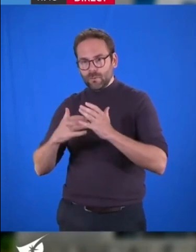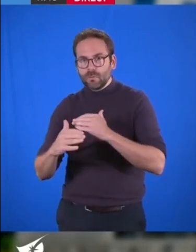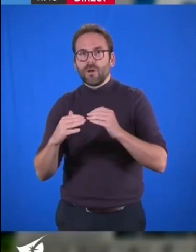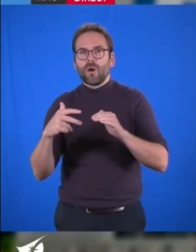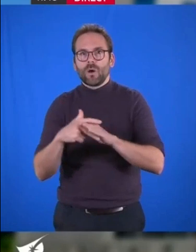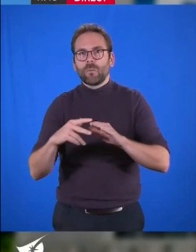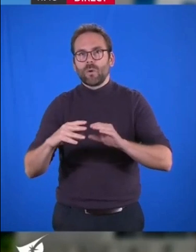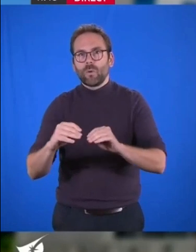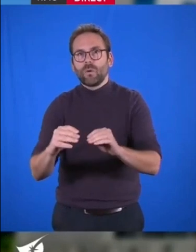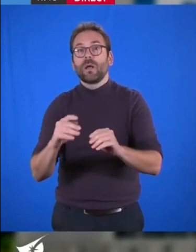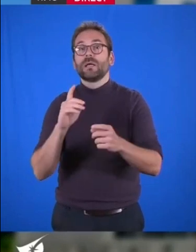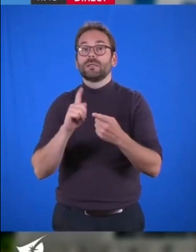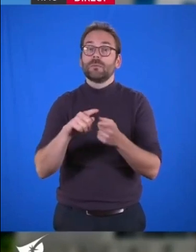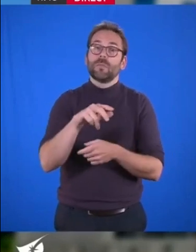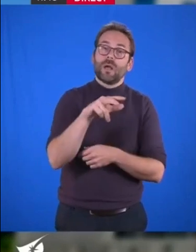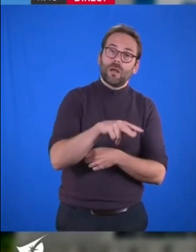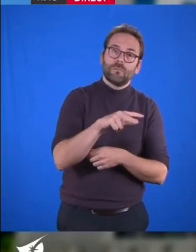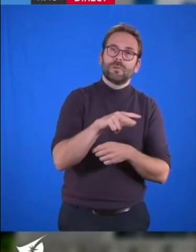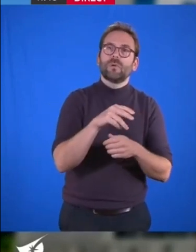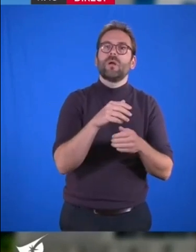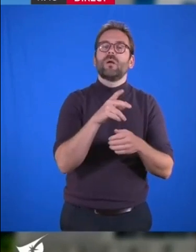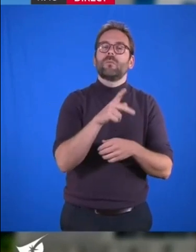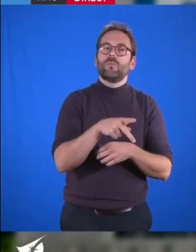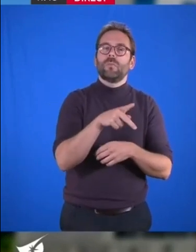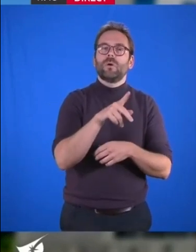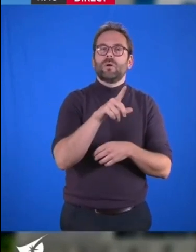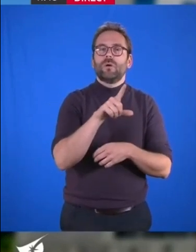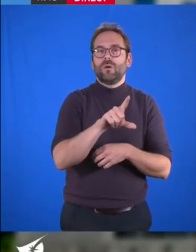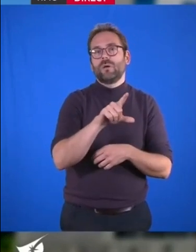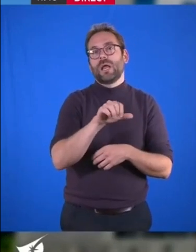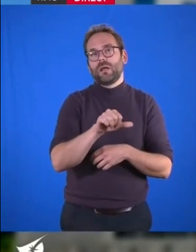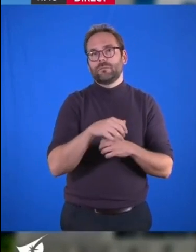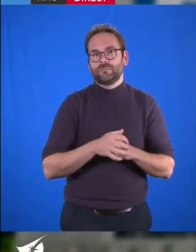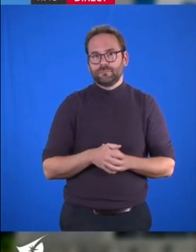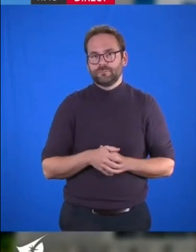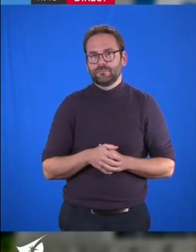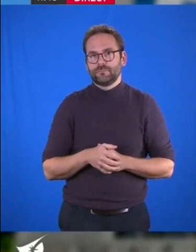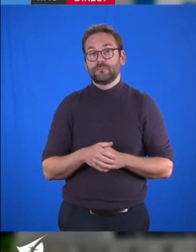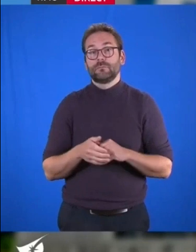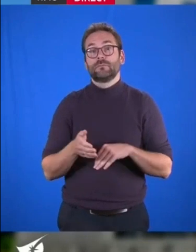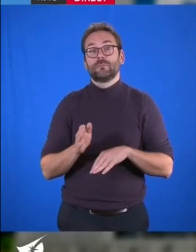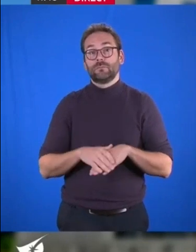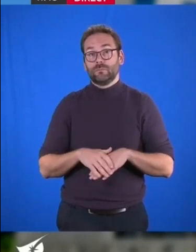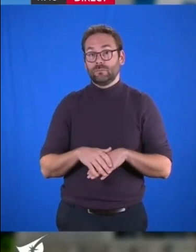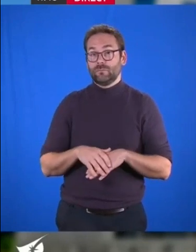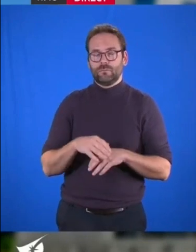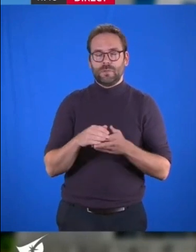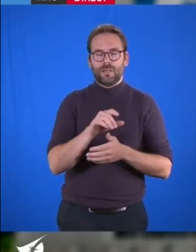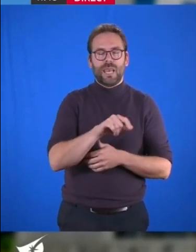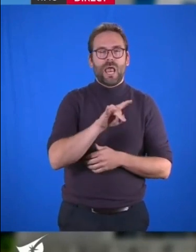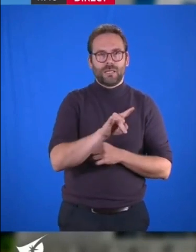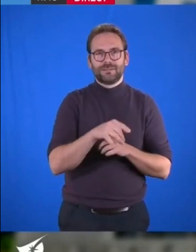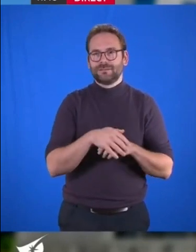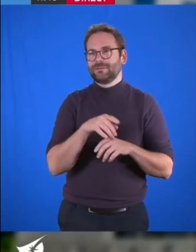local de l'habitat. Cependant, face au retard pris par rapport à nos objectifs et aux plus de